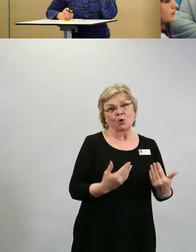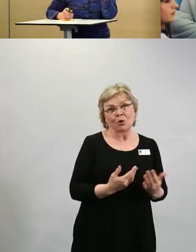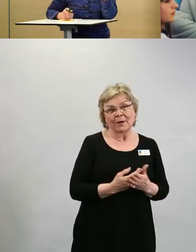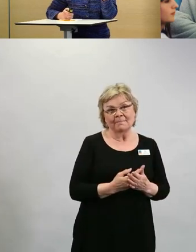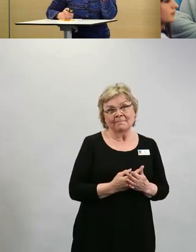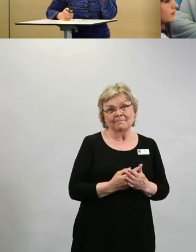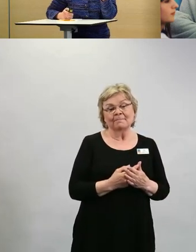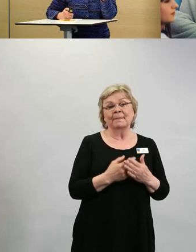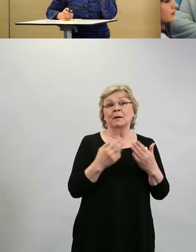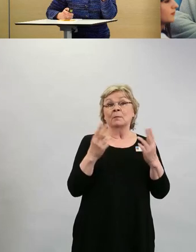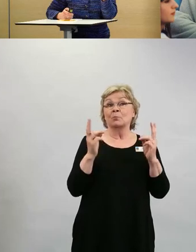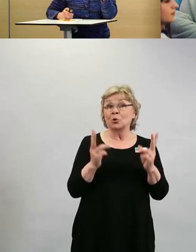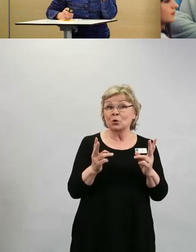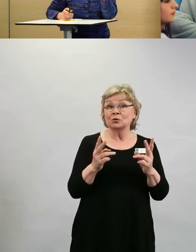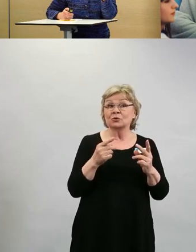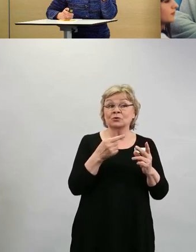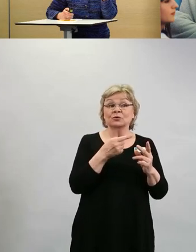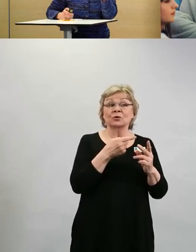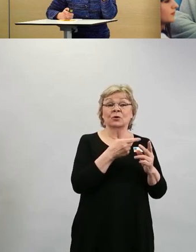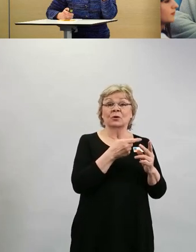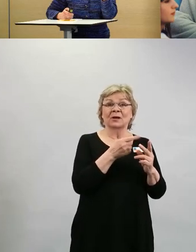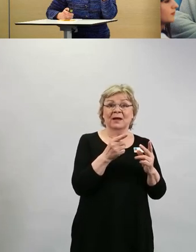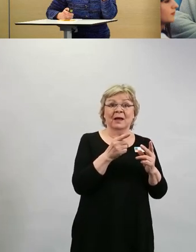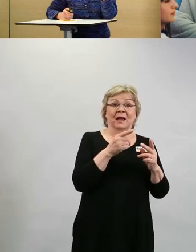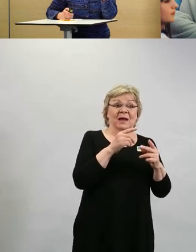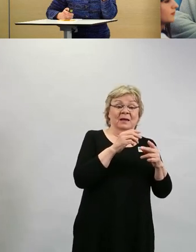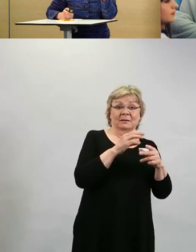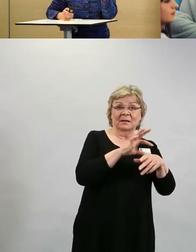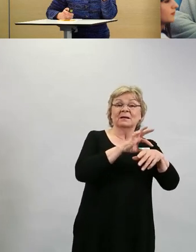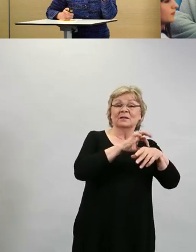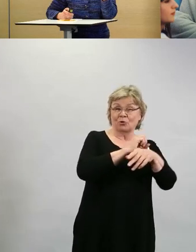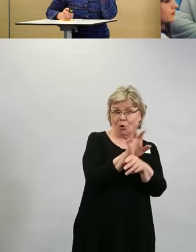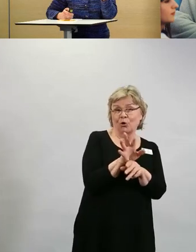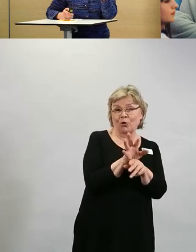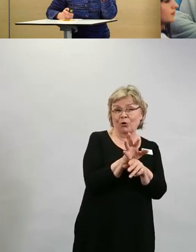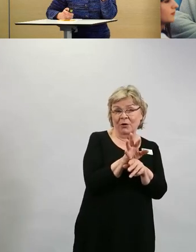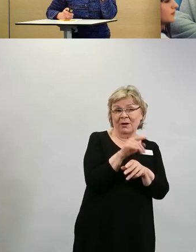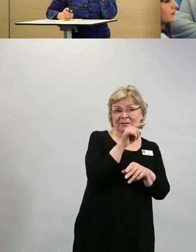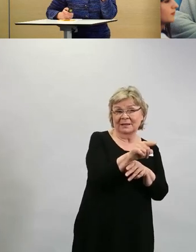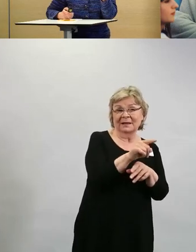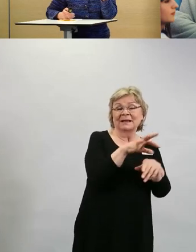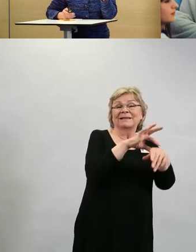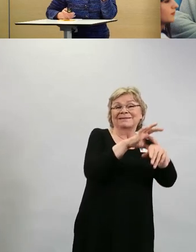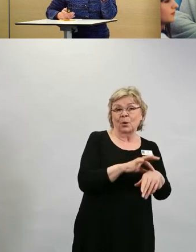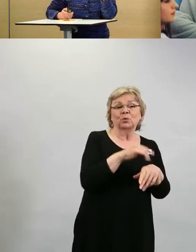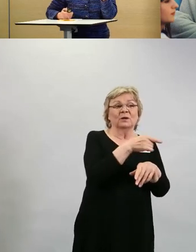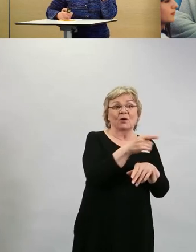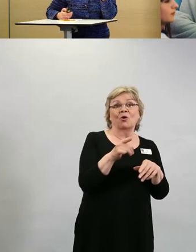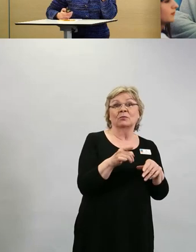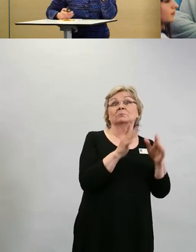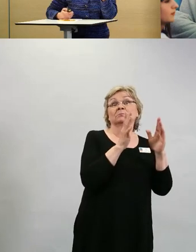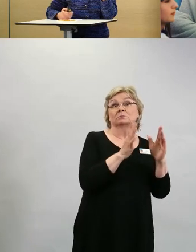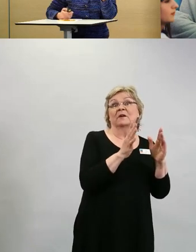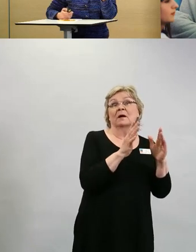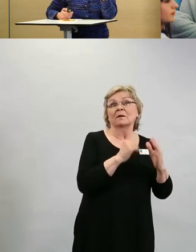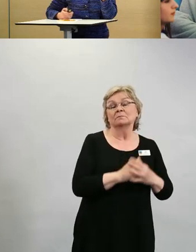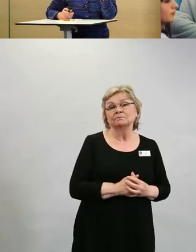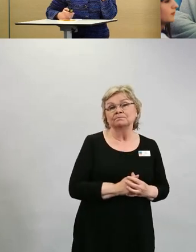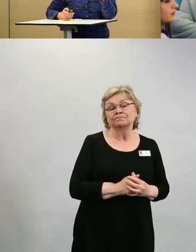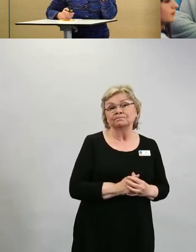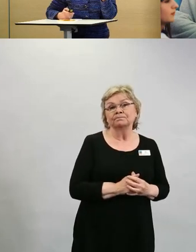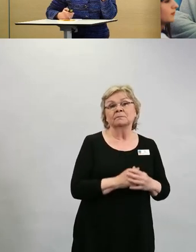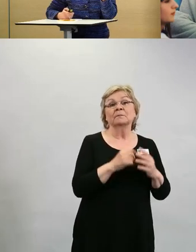koronataudin omat haitat sen aiheuttavat hyytymishäiriöt ovat paljon